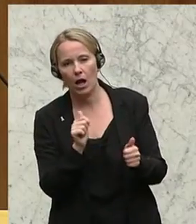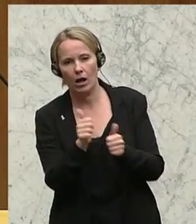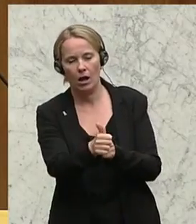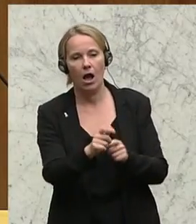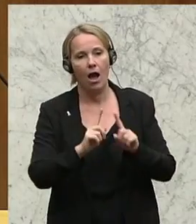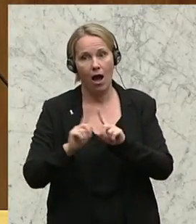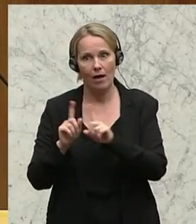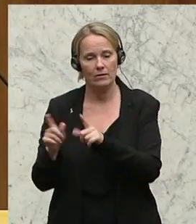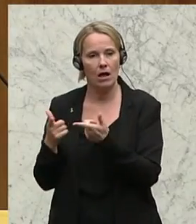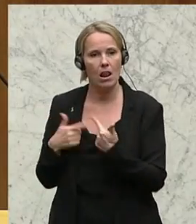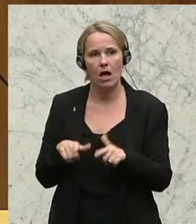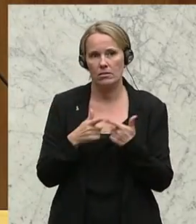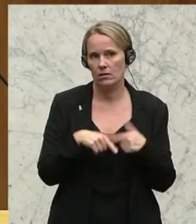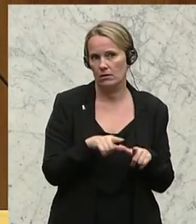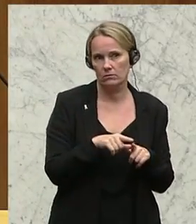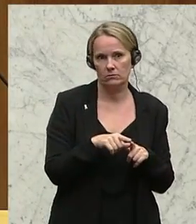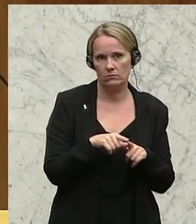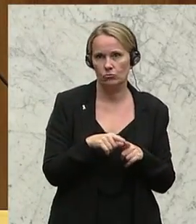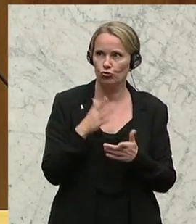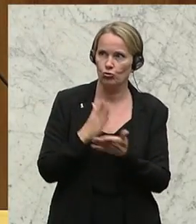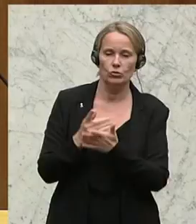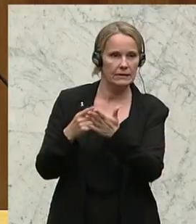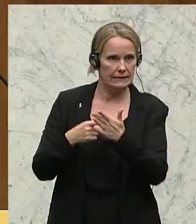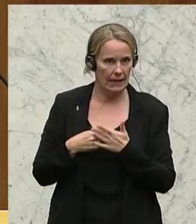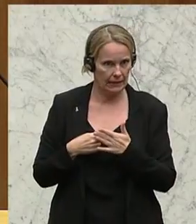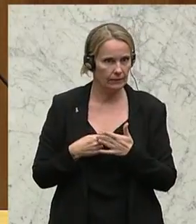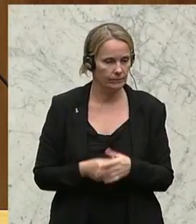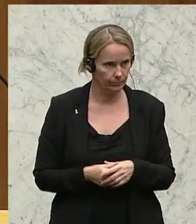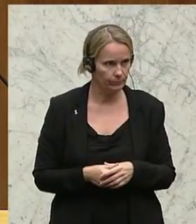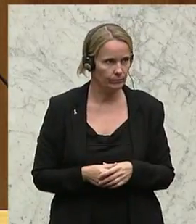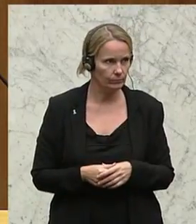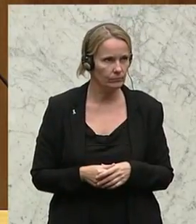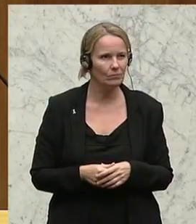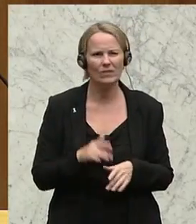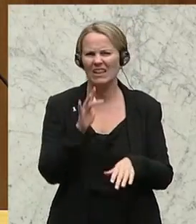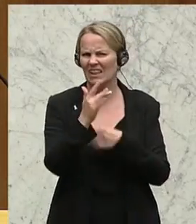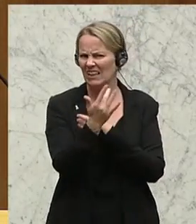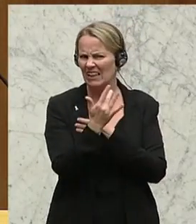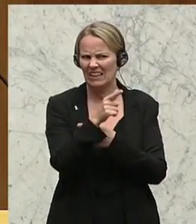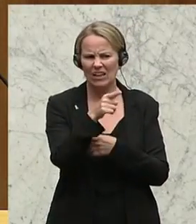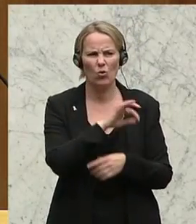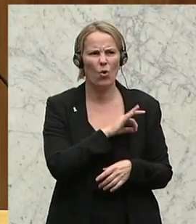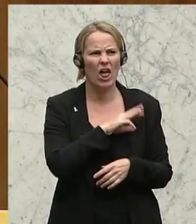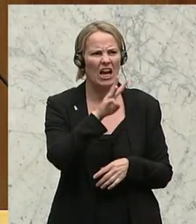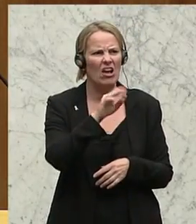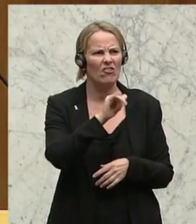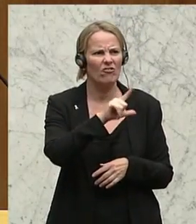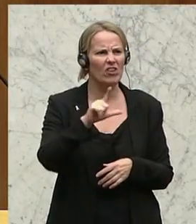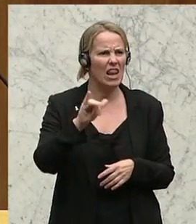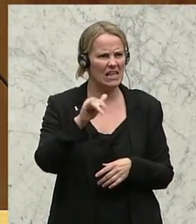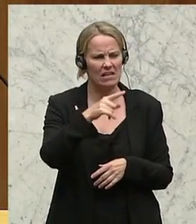Alle anderen Länder zeigen es uns vor. Ich möchte zur Kritik vom Kollegen Willi nur sagen, der